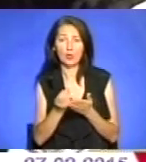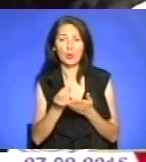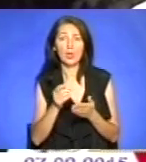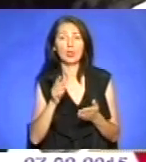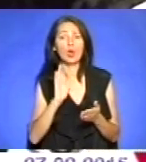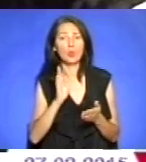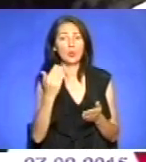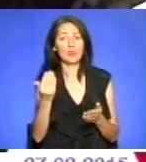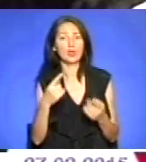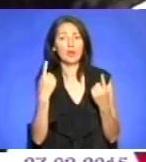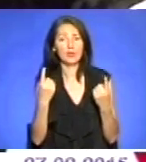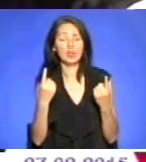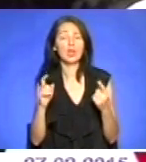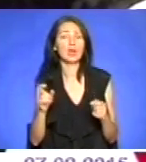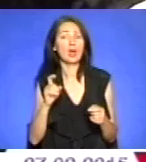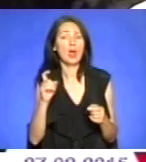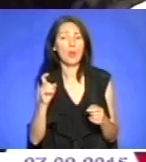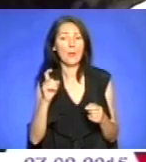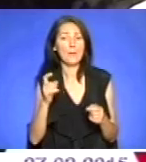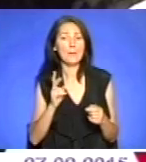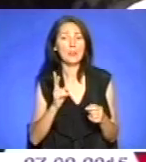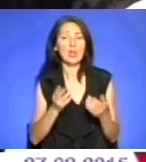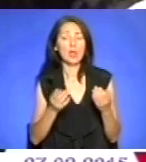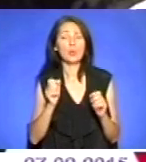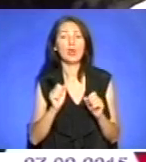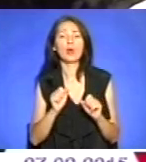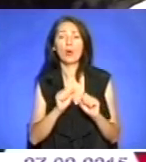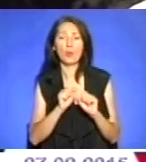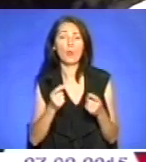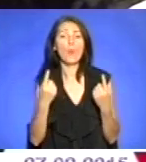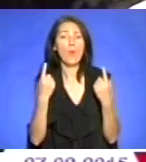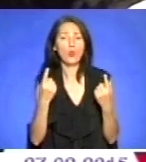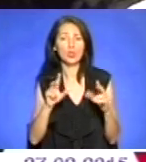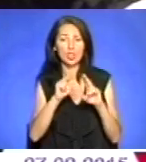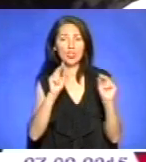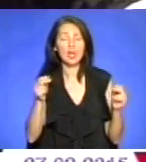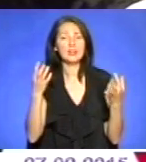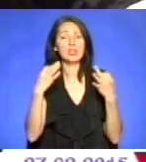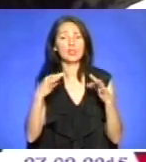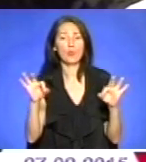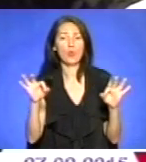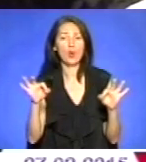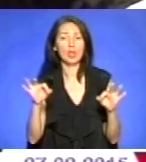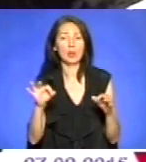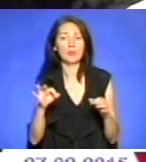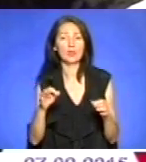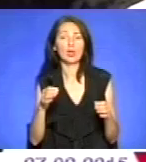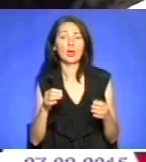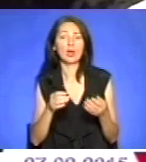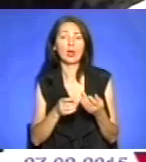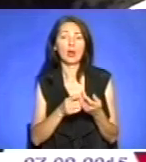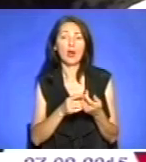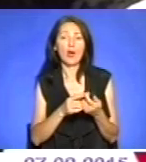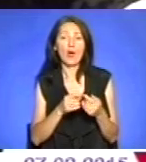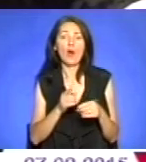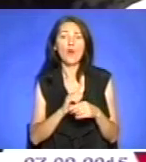нікому ти не мусила вступити. Якби могучість, щастя і свобода вимірилася від мір і кров злочаї з